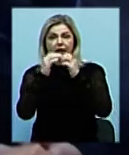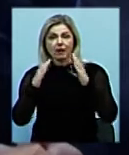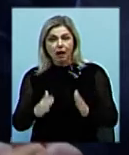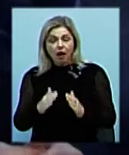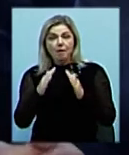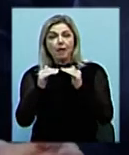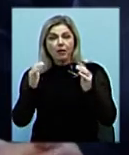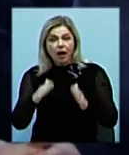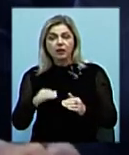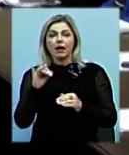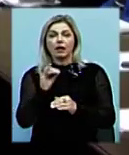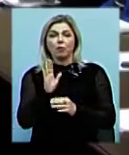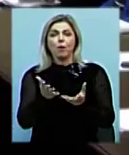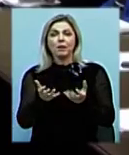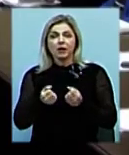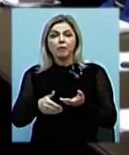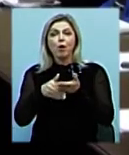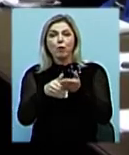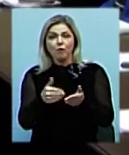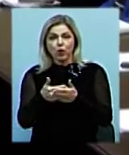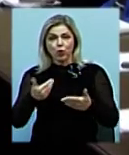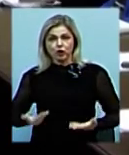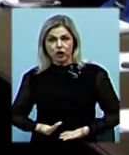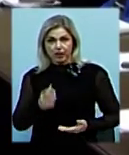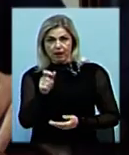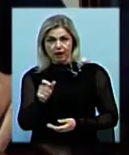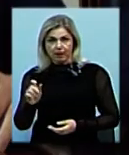прийматимуть гуманітарну допомогу від жителів Миколаївщини.